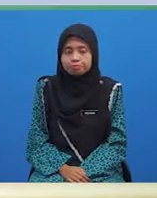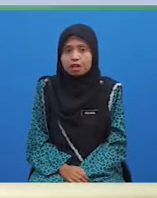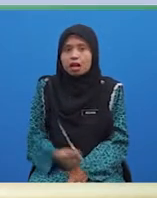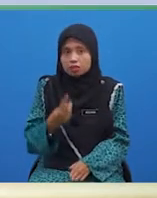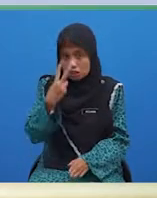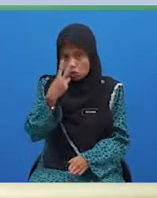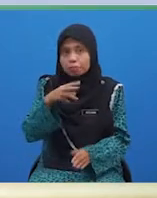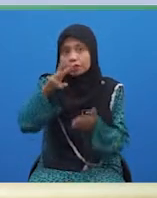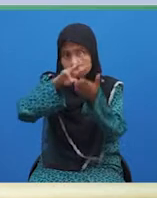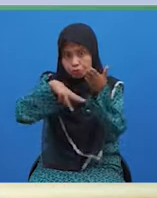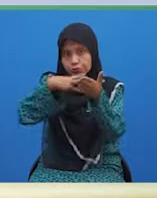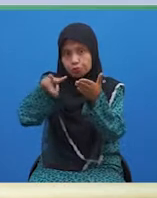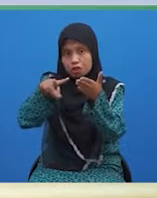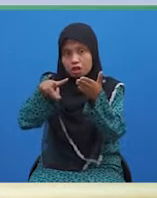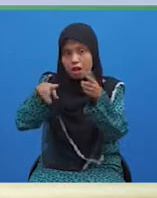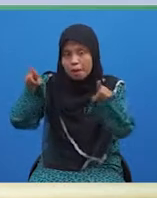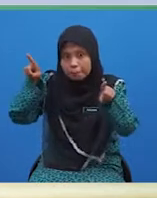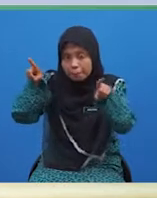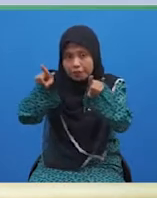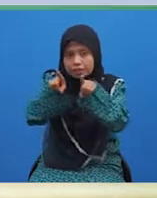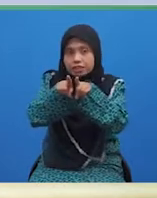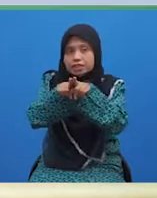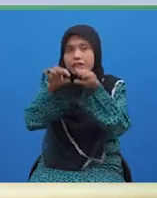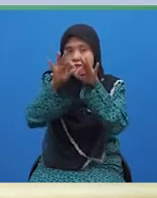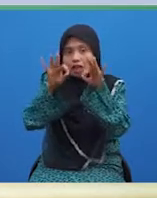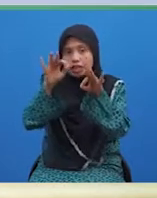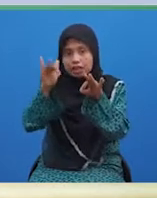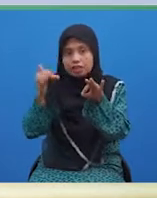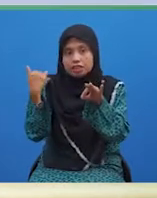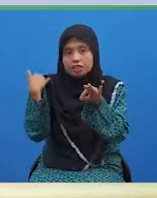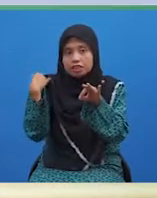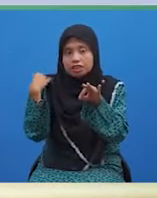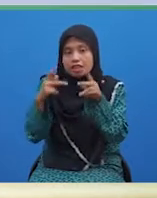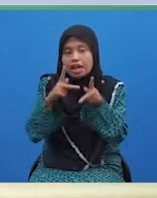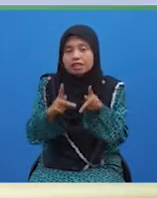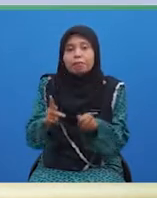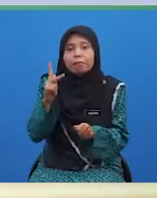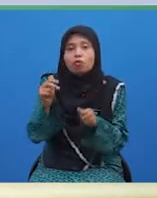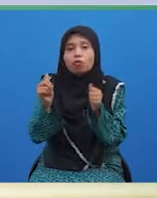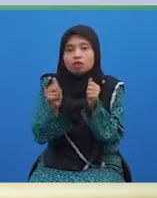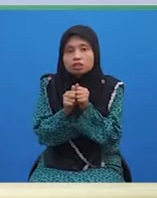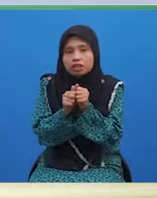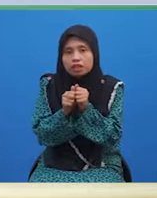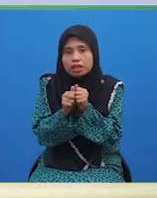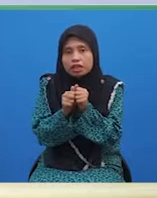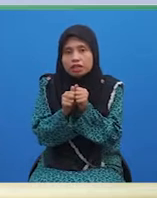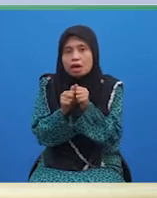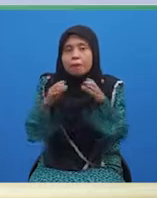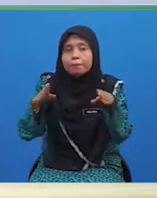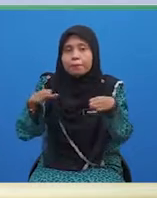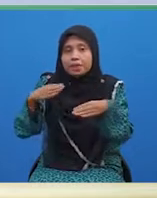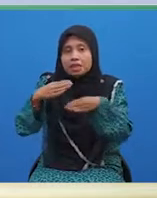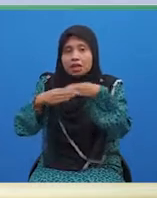Berdasarkan jadual, padankan ayat yang mengandungi kata penguat dengan unsur